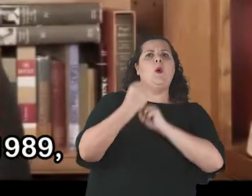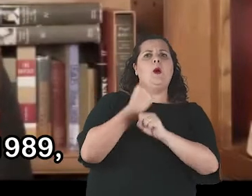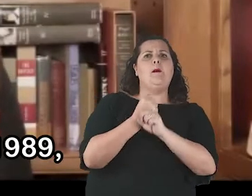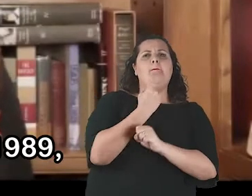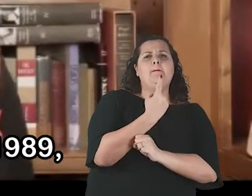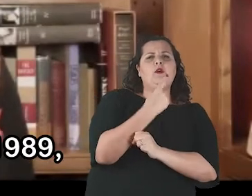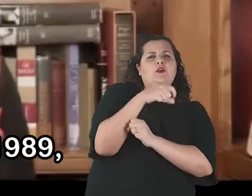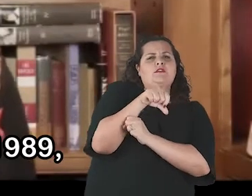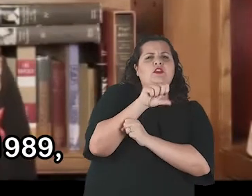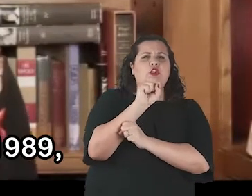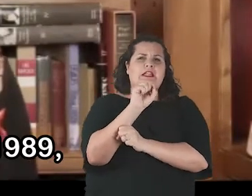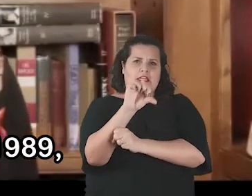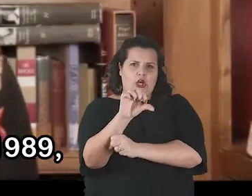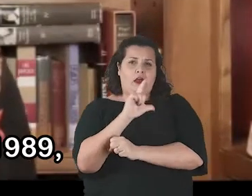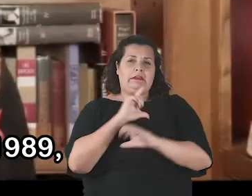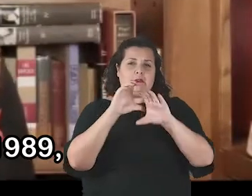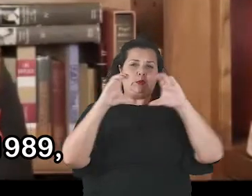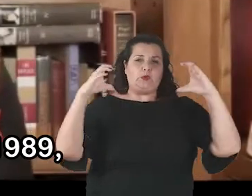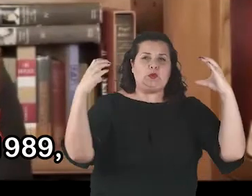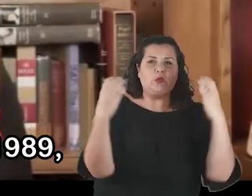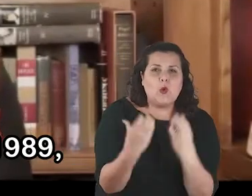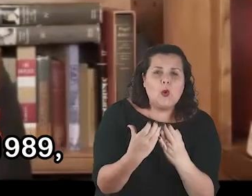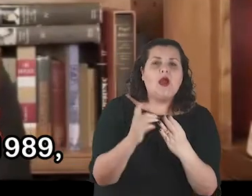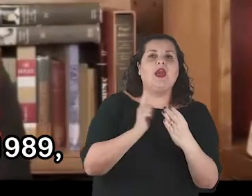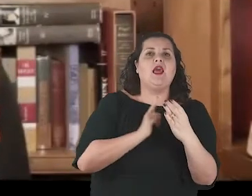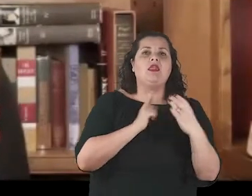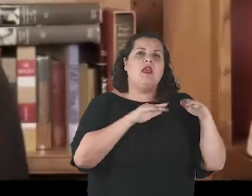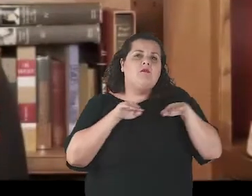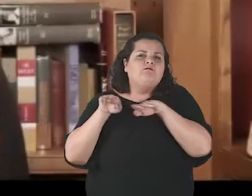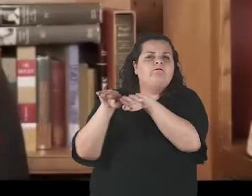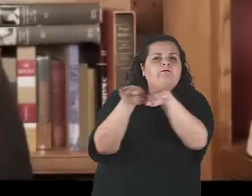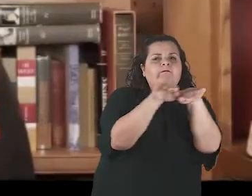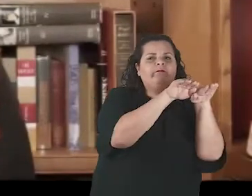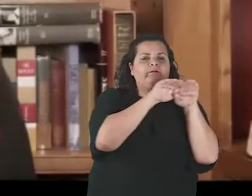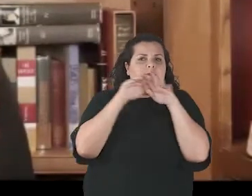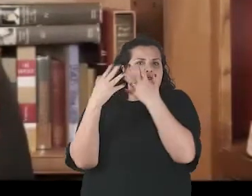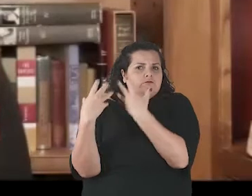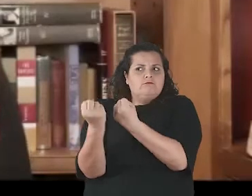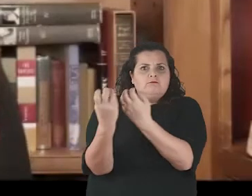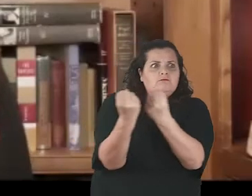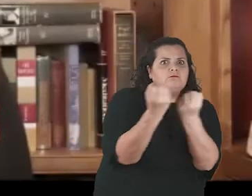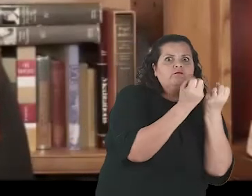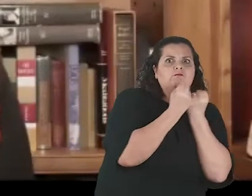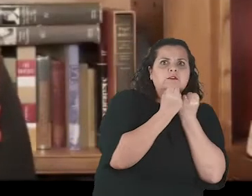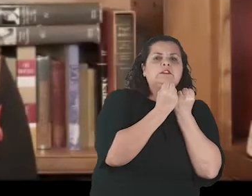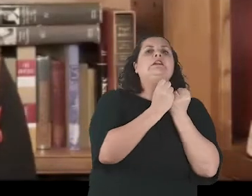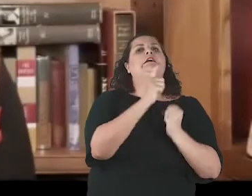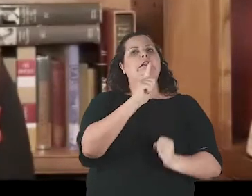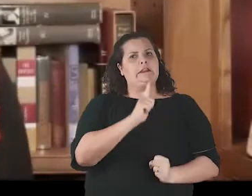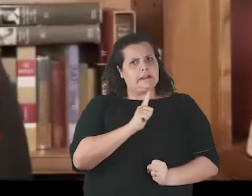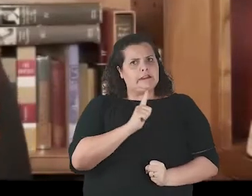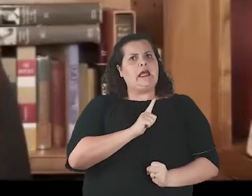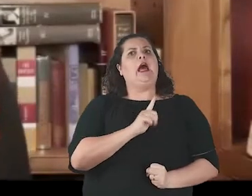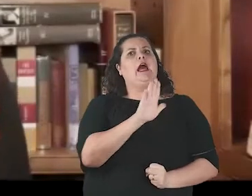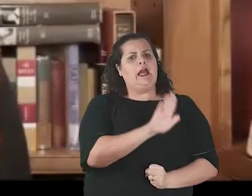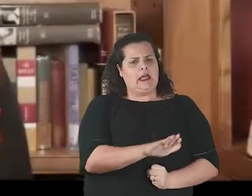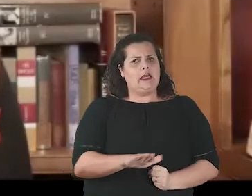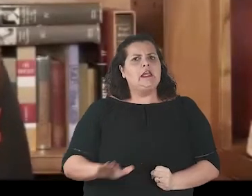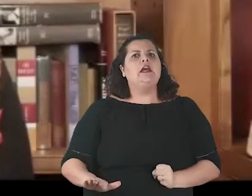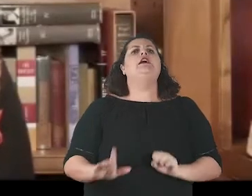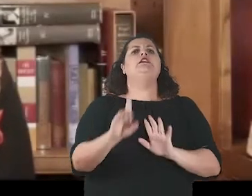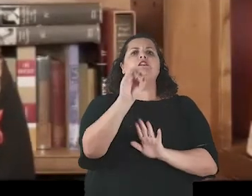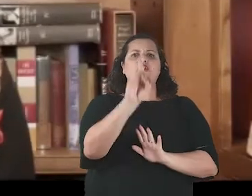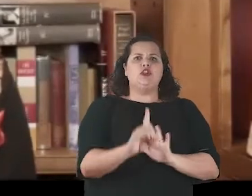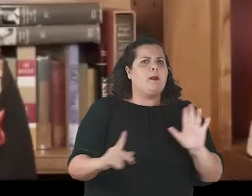1989 Convention on the Rights of the Child, which set the standard for the international